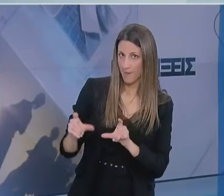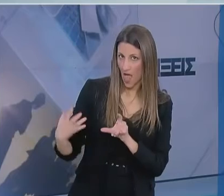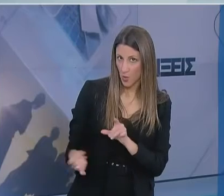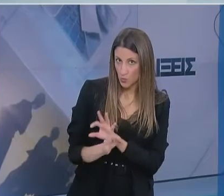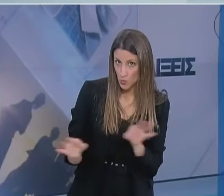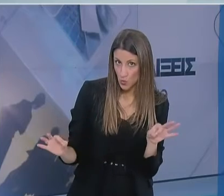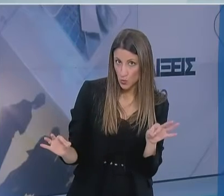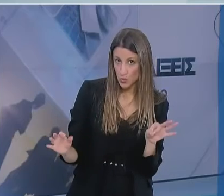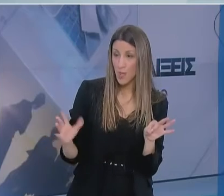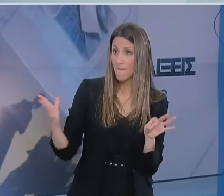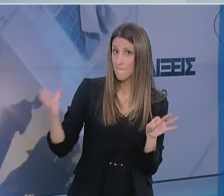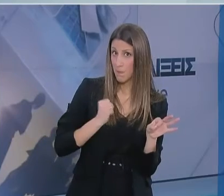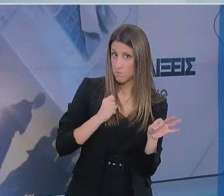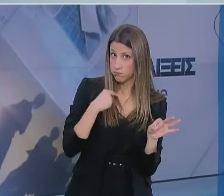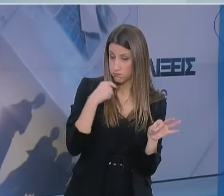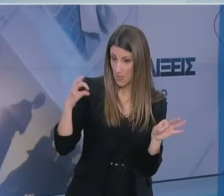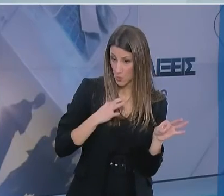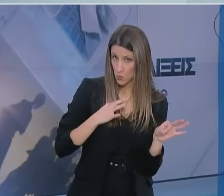Ναι, είναι σημαντική ερώτηση